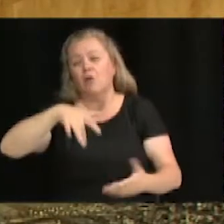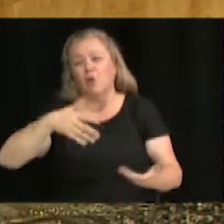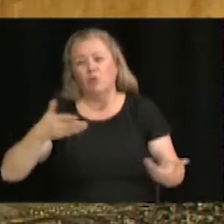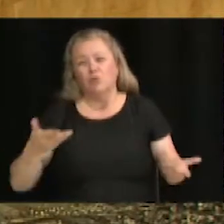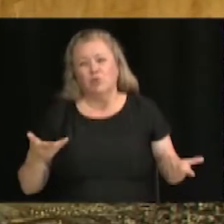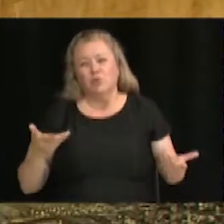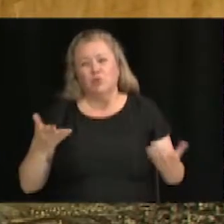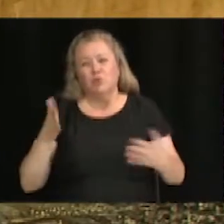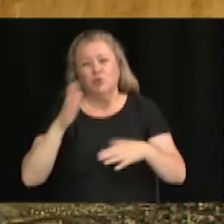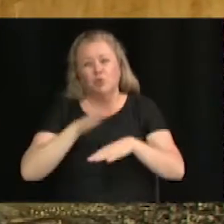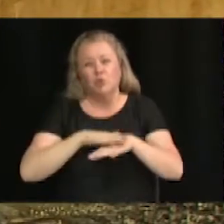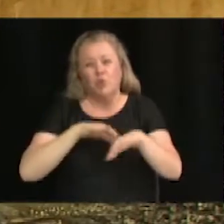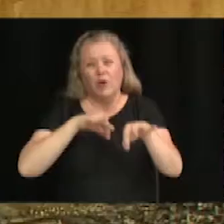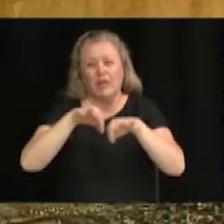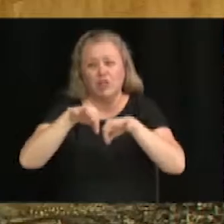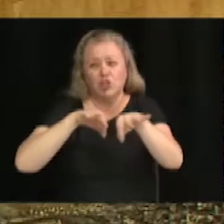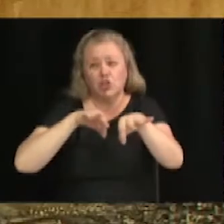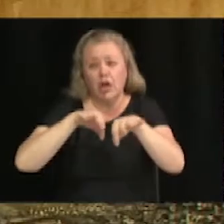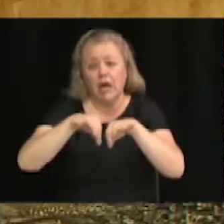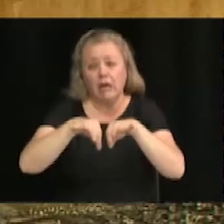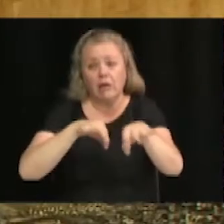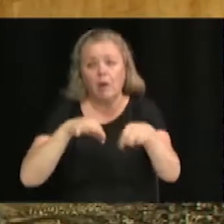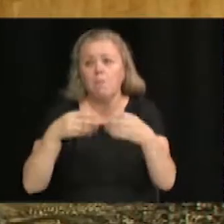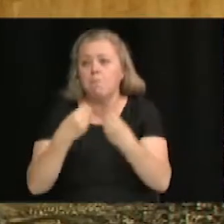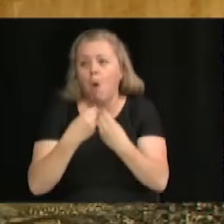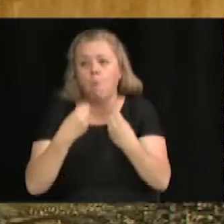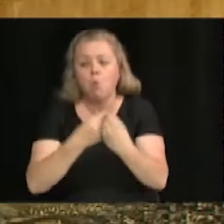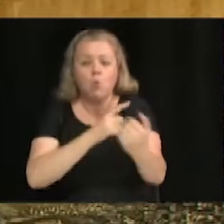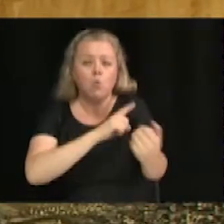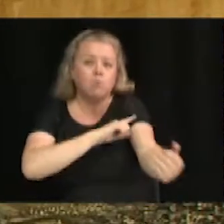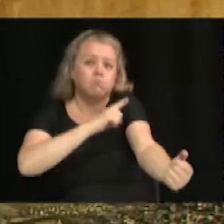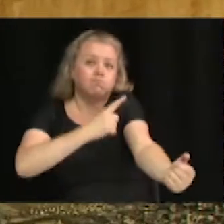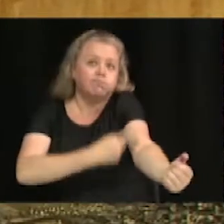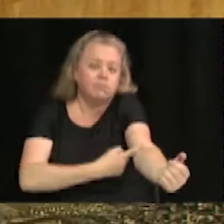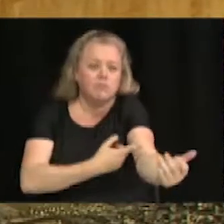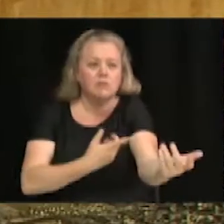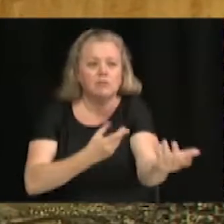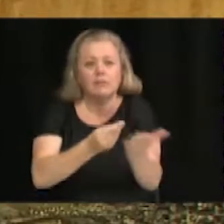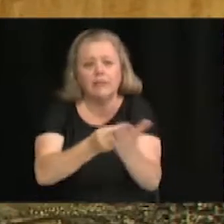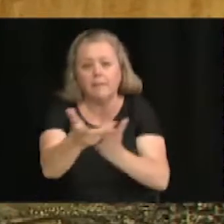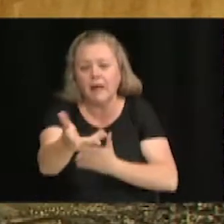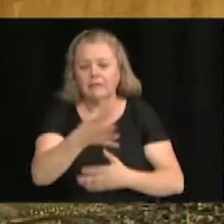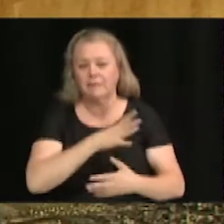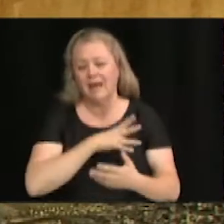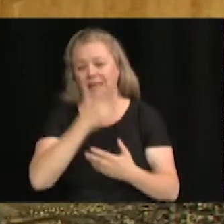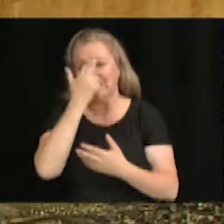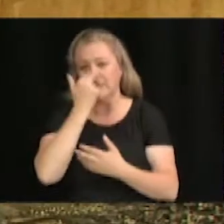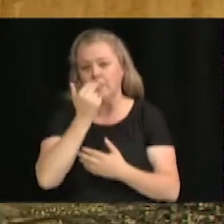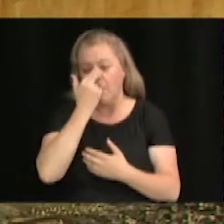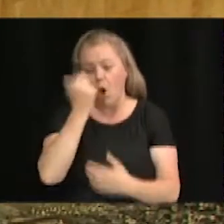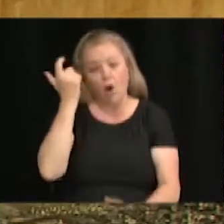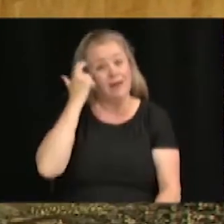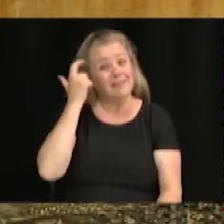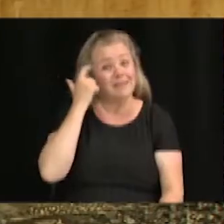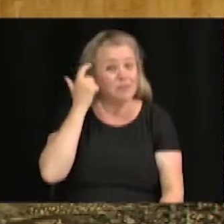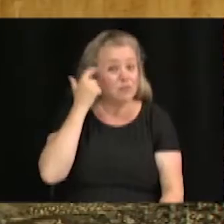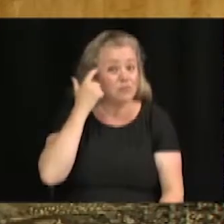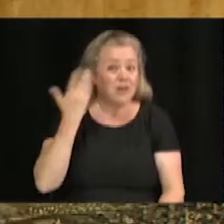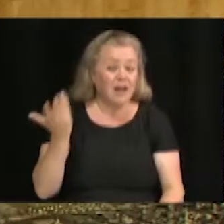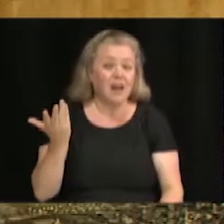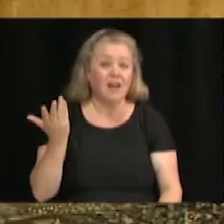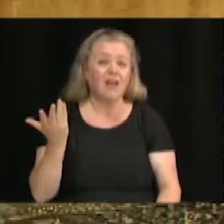échecs, parce qu'on dépense beaucoup d'énergie, mais c'est un sport intellectuel. Donc, ça pourrait être comme